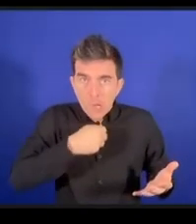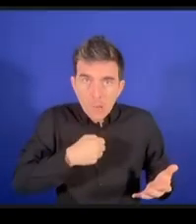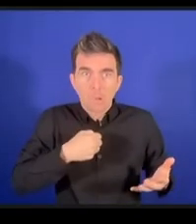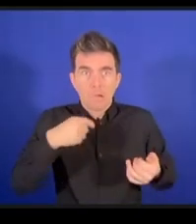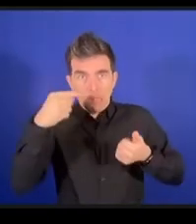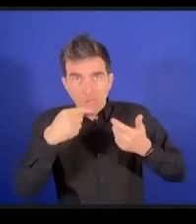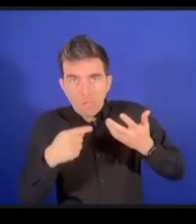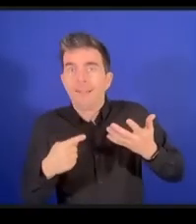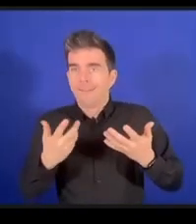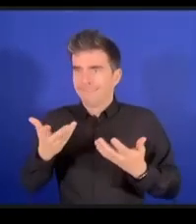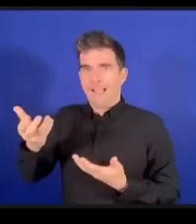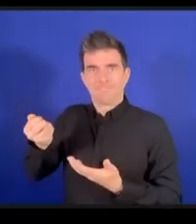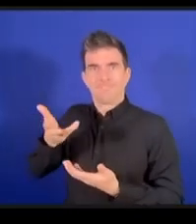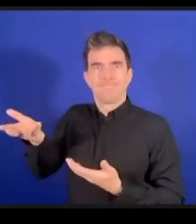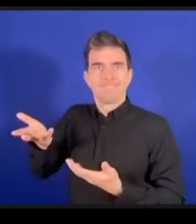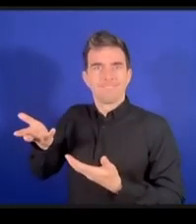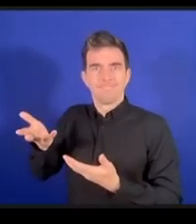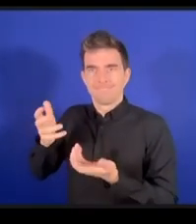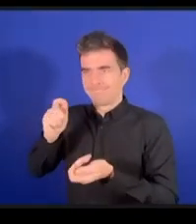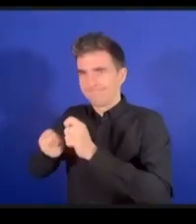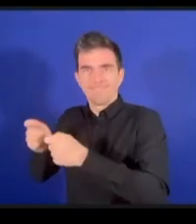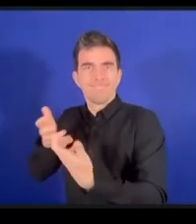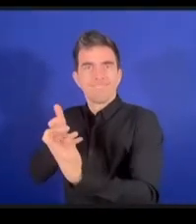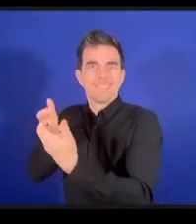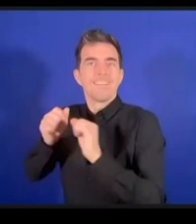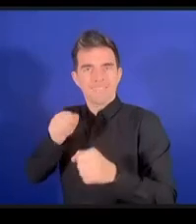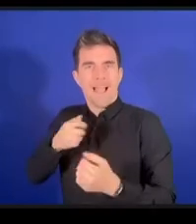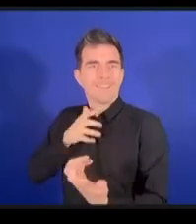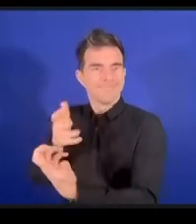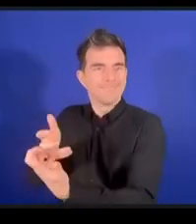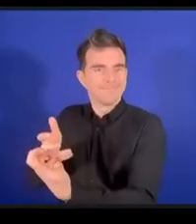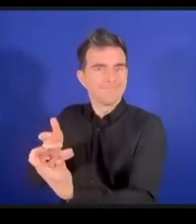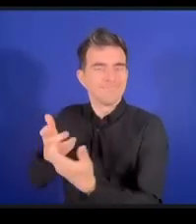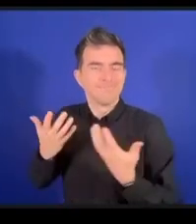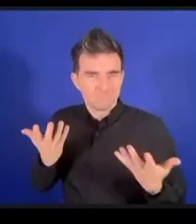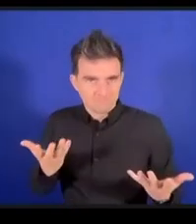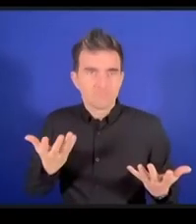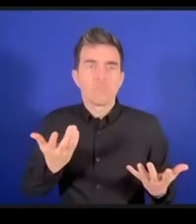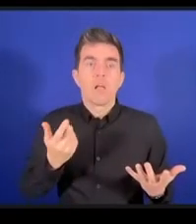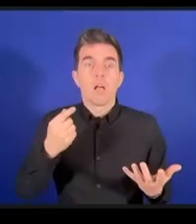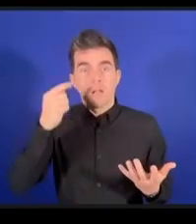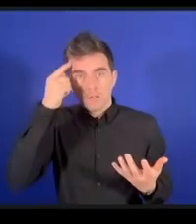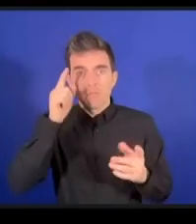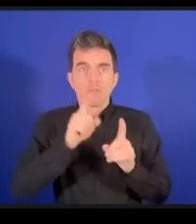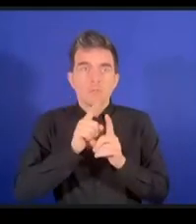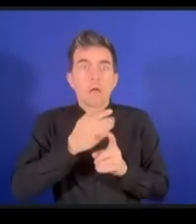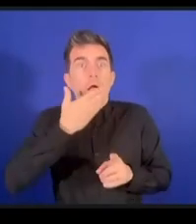十分に機能できるときにその問題に取り組むべきですありがとうございますリサさん